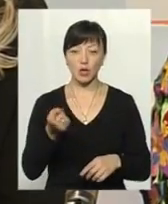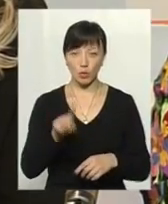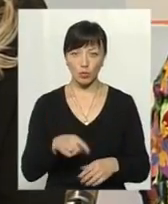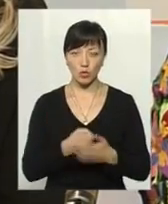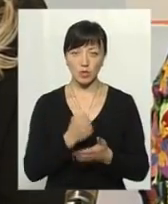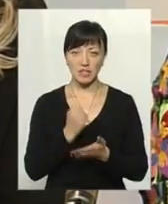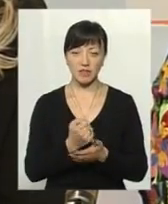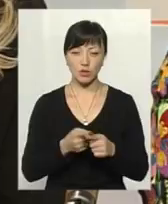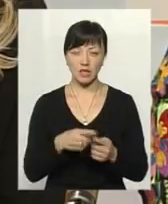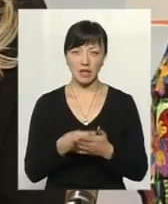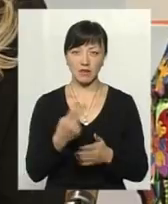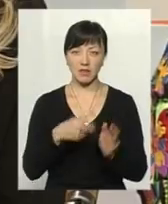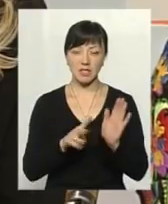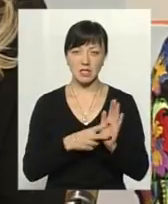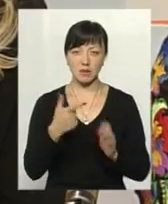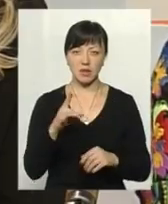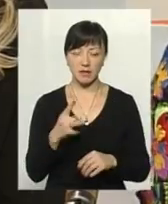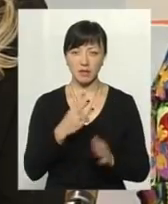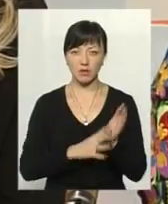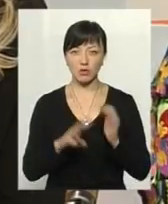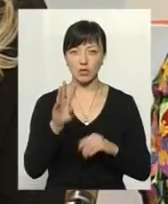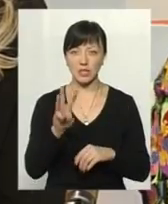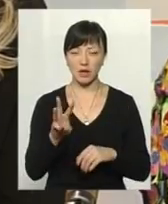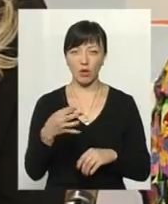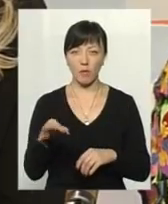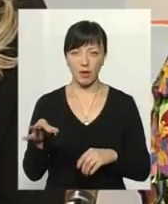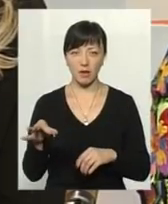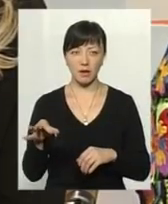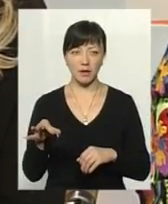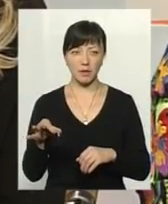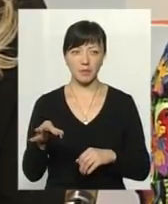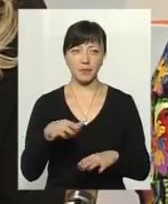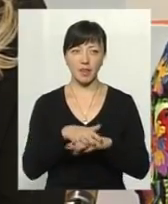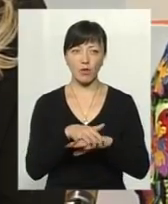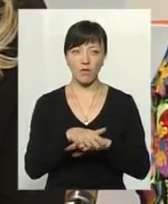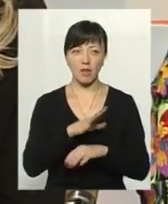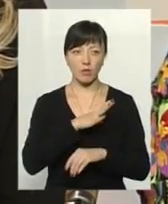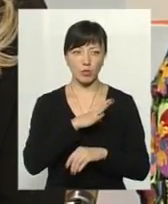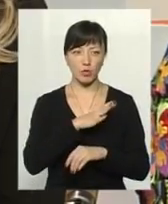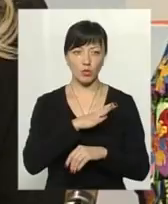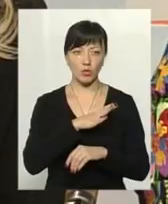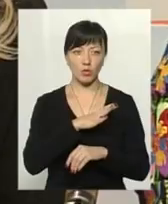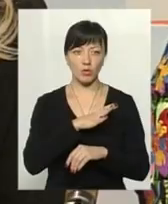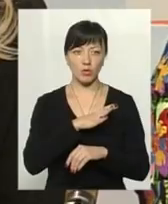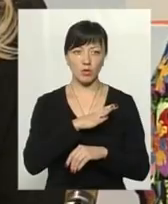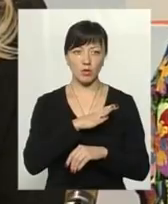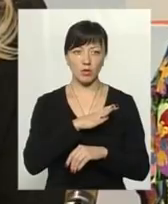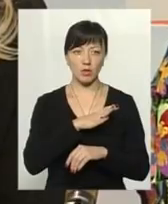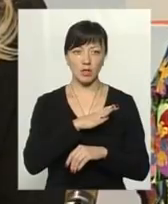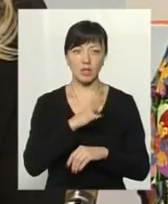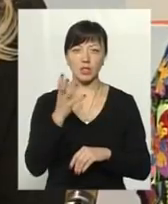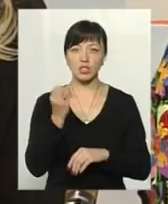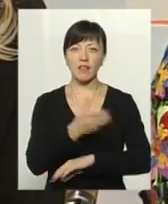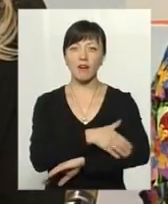до затвердженого тарифу 27 гривень 93 копійки нарахування було перераховано ще на температуру